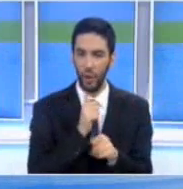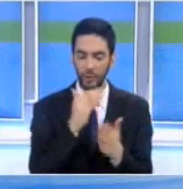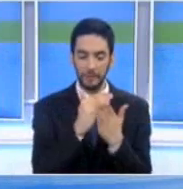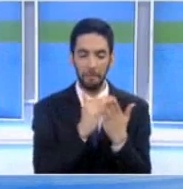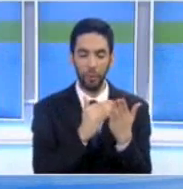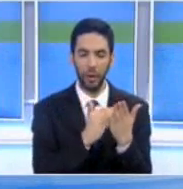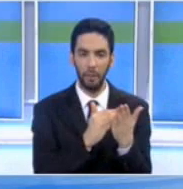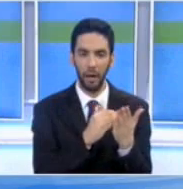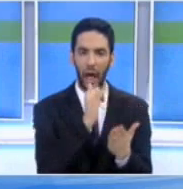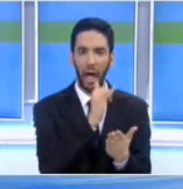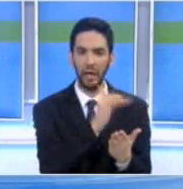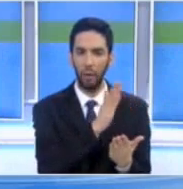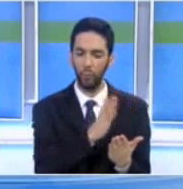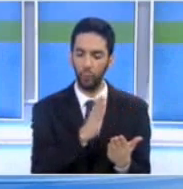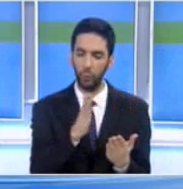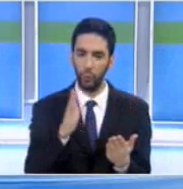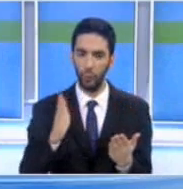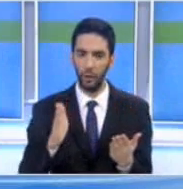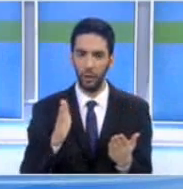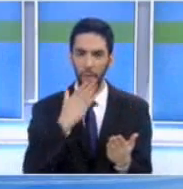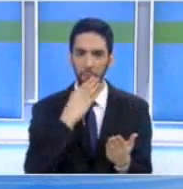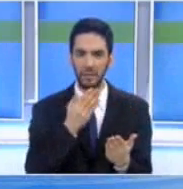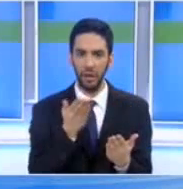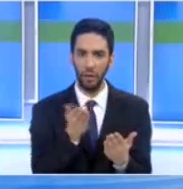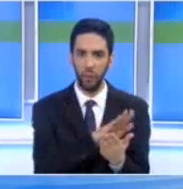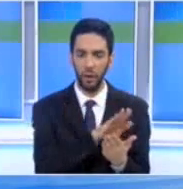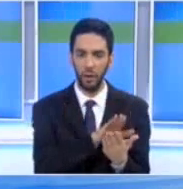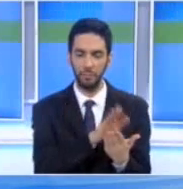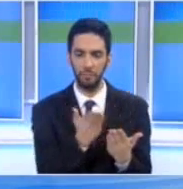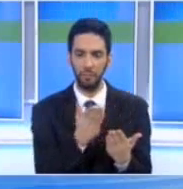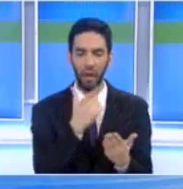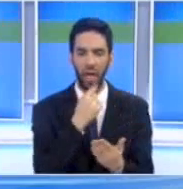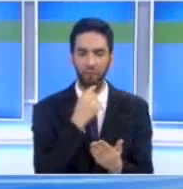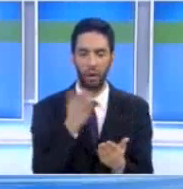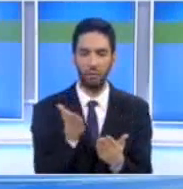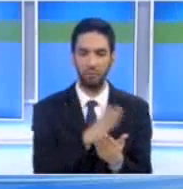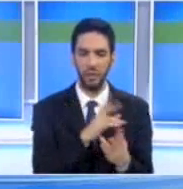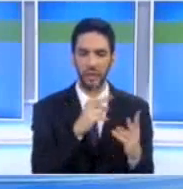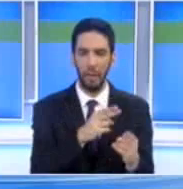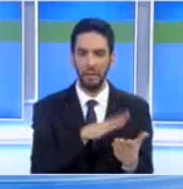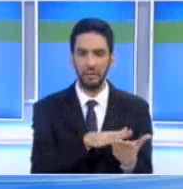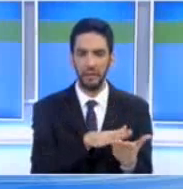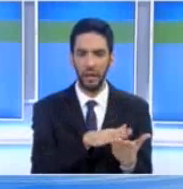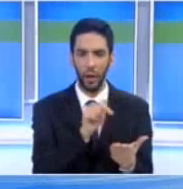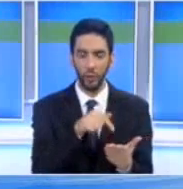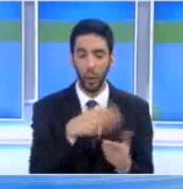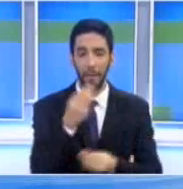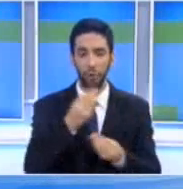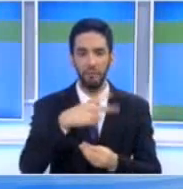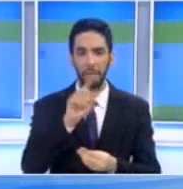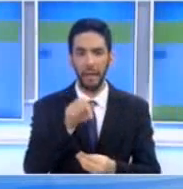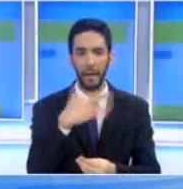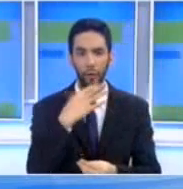επέλεξαν το γνωστό σύστημα Σουιτζόφ, Σουιτζόν μόνο που στο έγινε